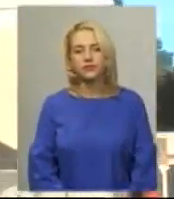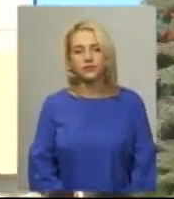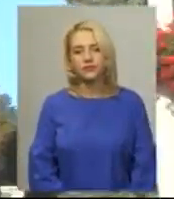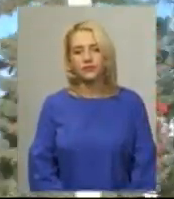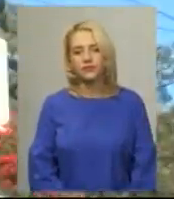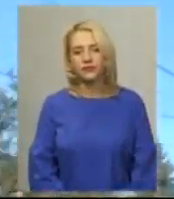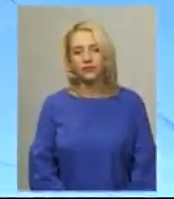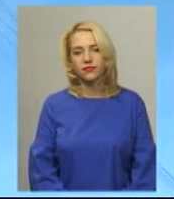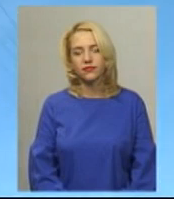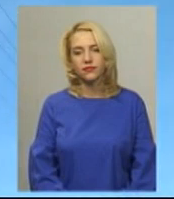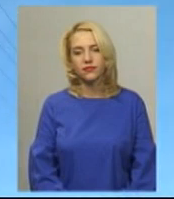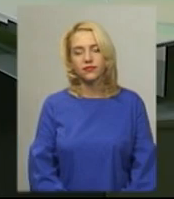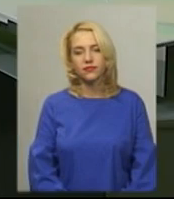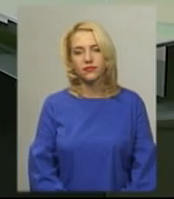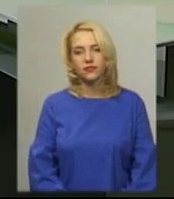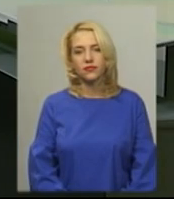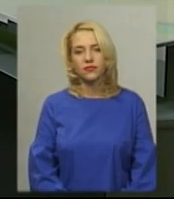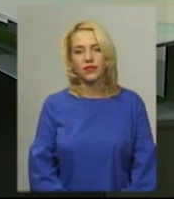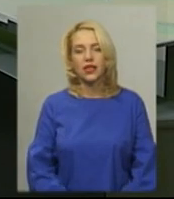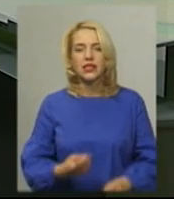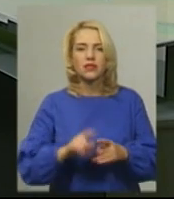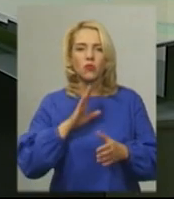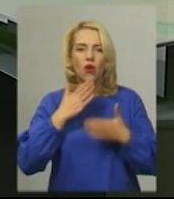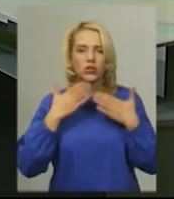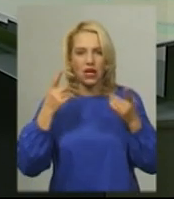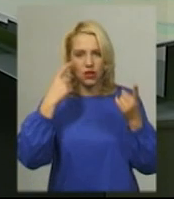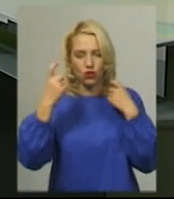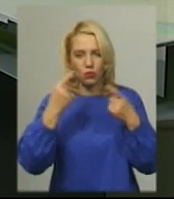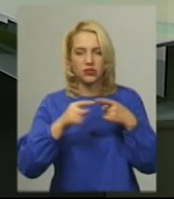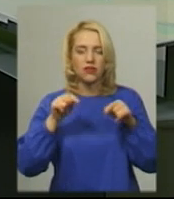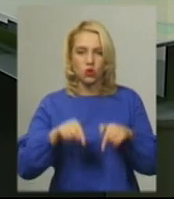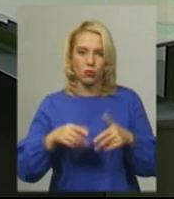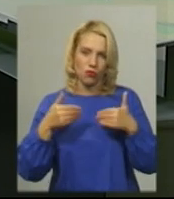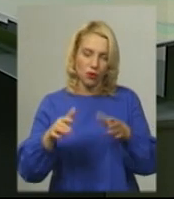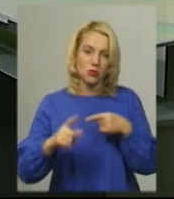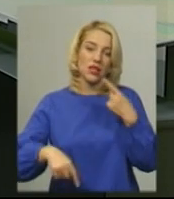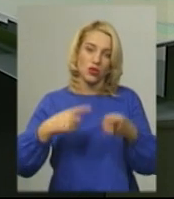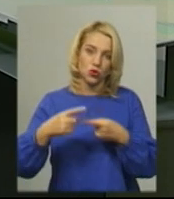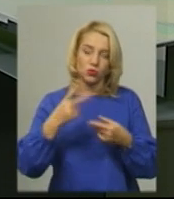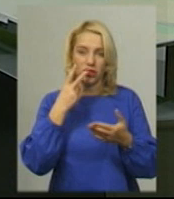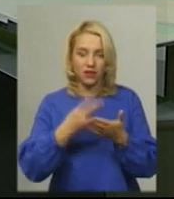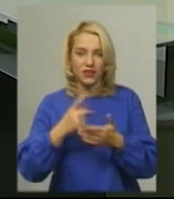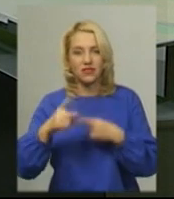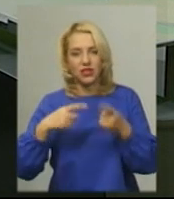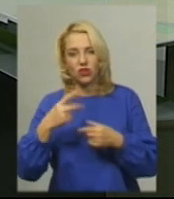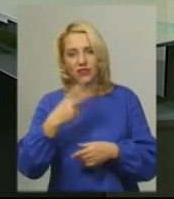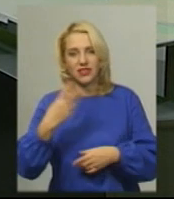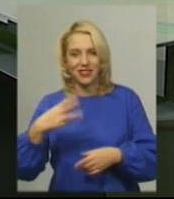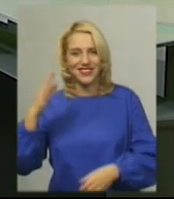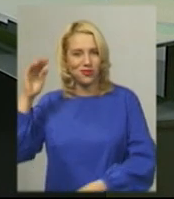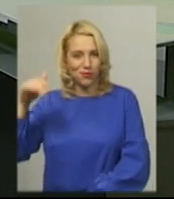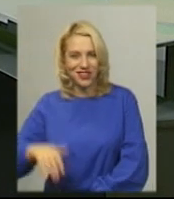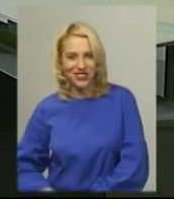Суспільному. Кмельницький. Це була остання інформація цього випуску. Наступний в ефірі о 20.30. Побачимось.